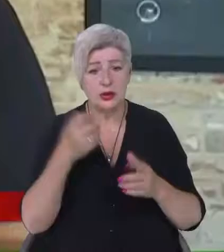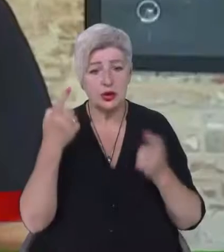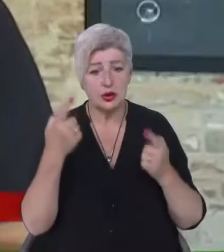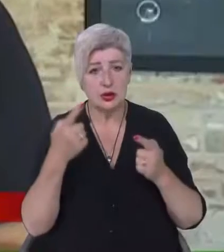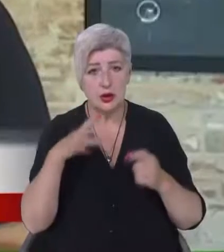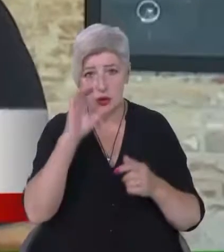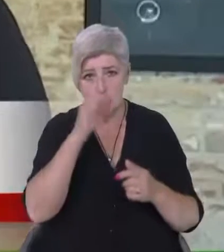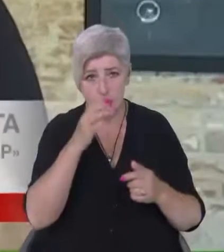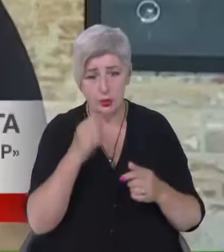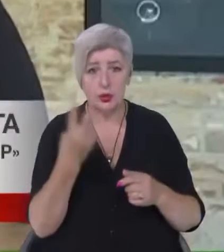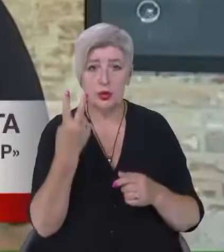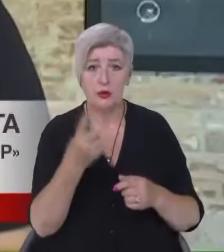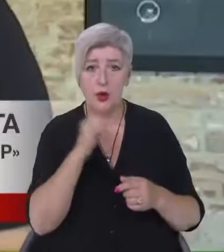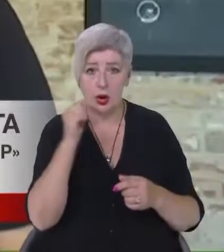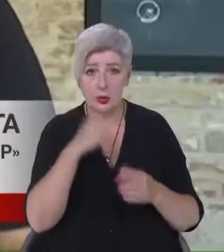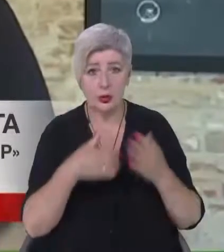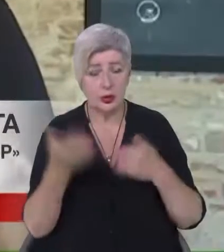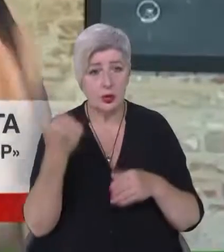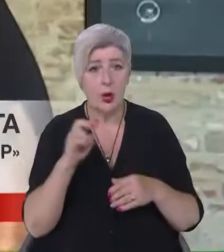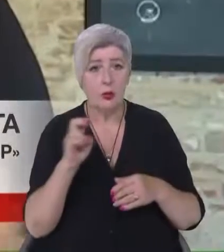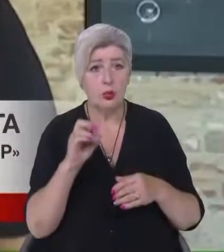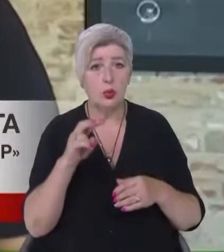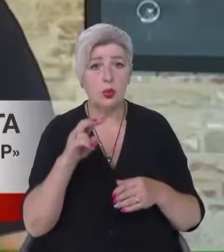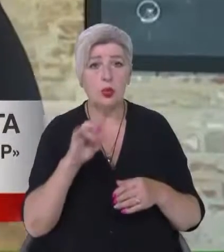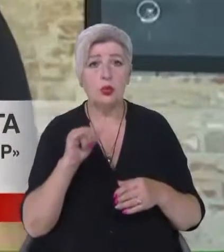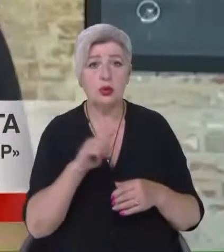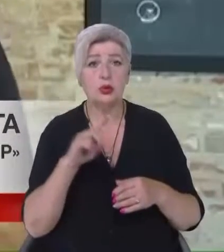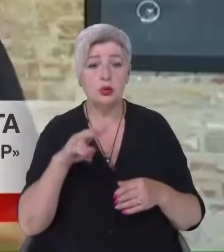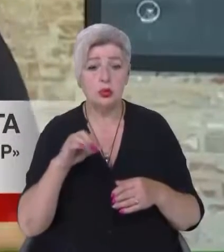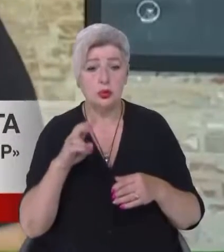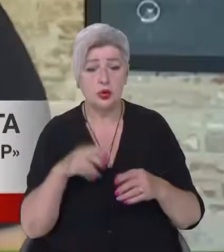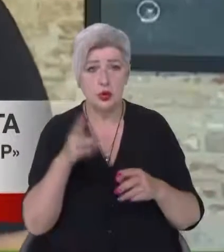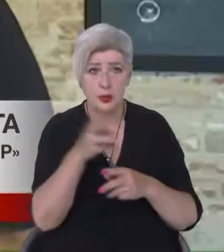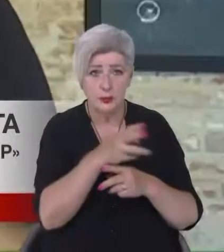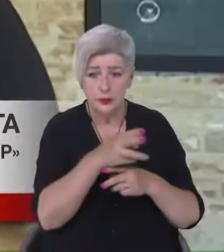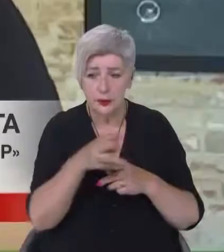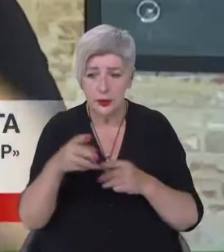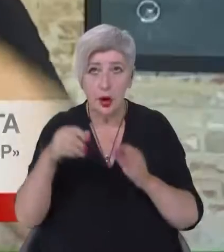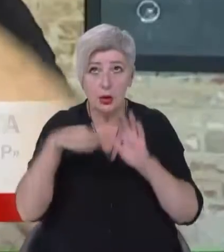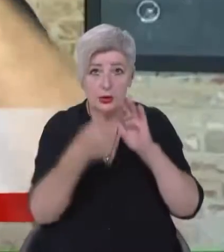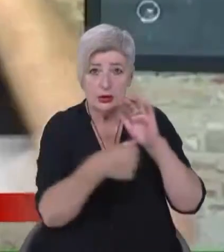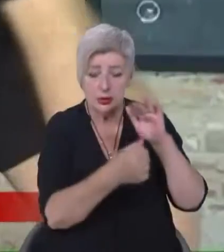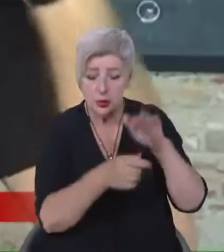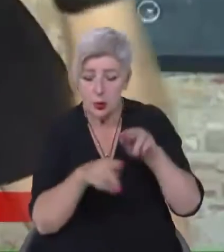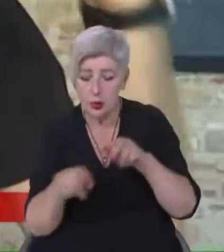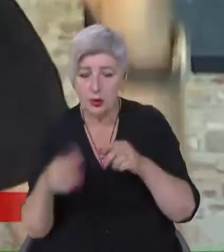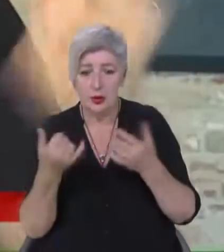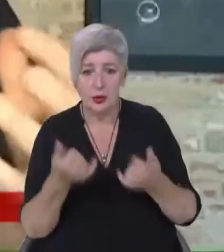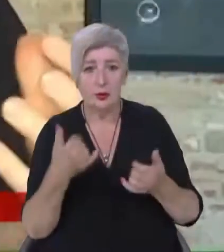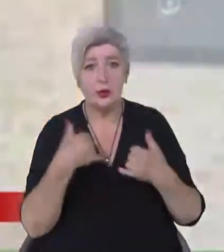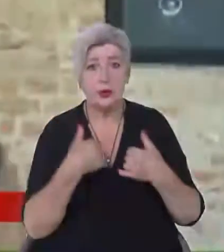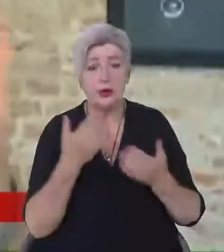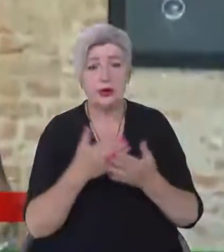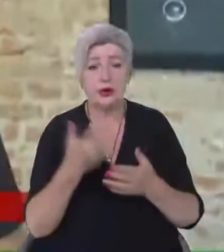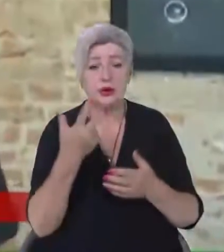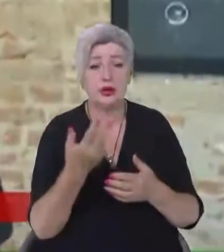Два роки тому ми були в Бузлуджі, сканували споруду лазерами за допомогою дронів. І тепер у нас є 3D. Так люди зможуть